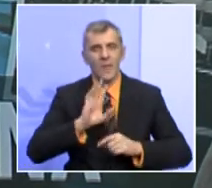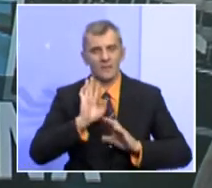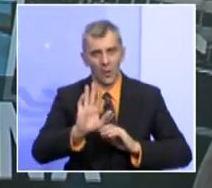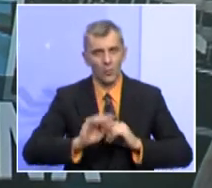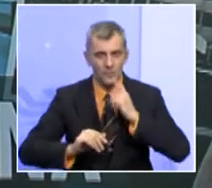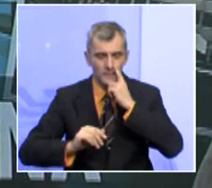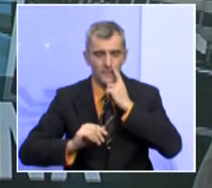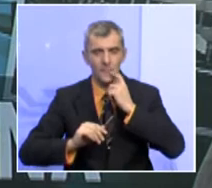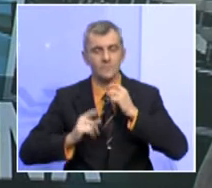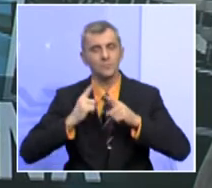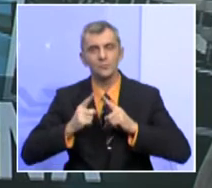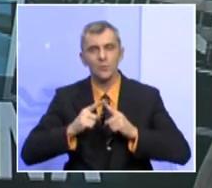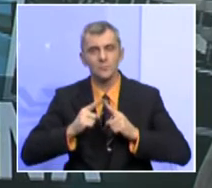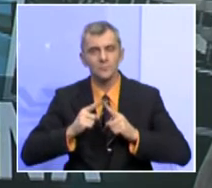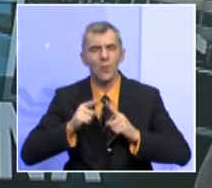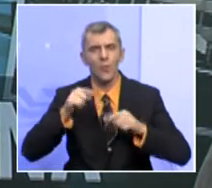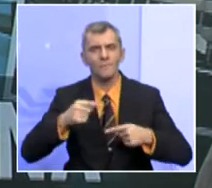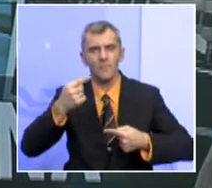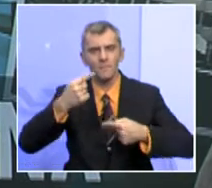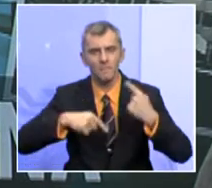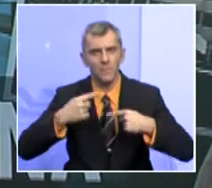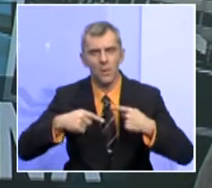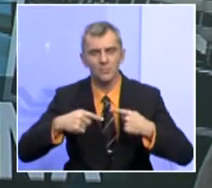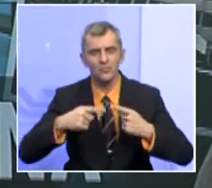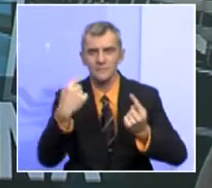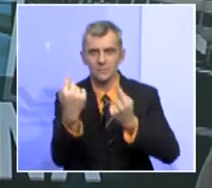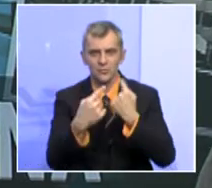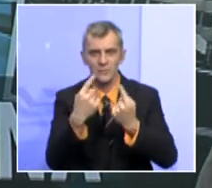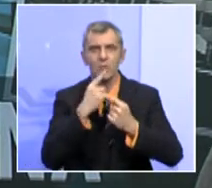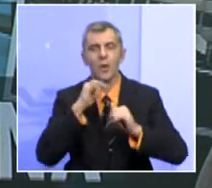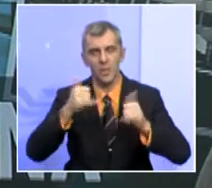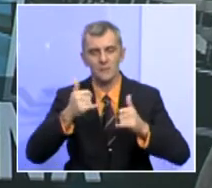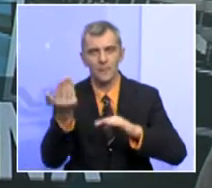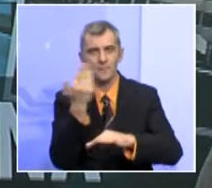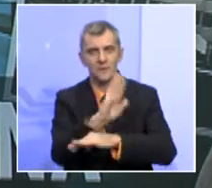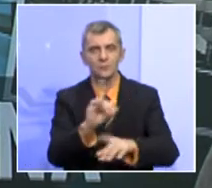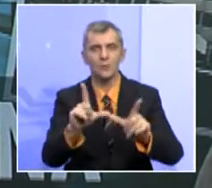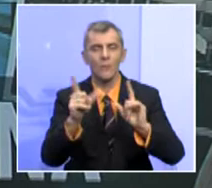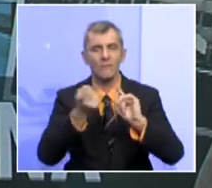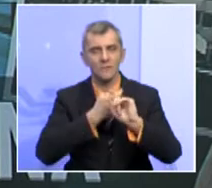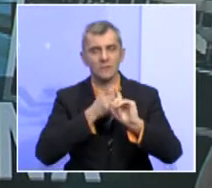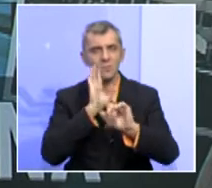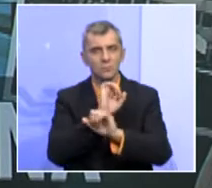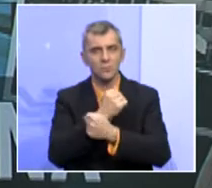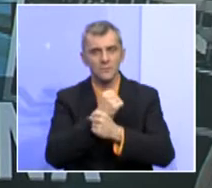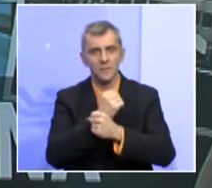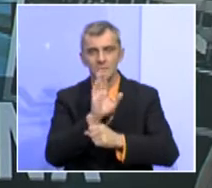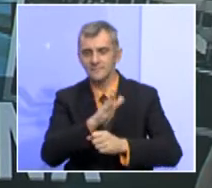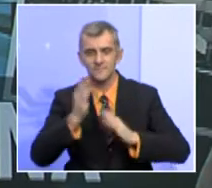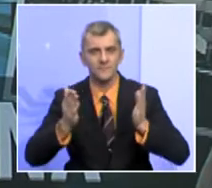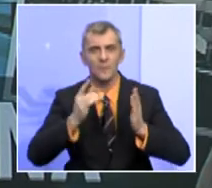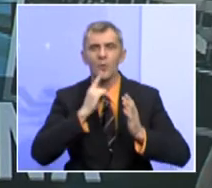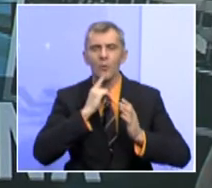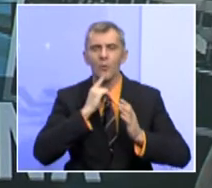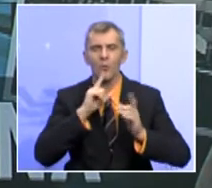jer u ovoj političkoj situaciji koja jeste prisutna u Federaciji BiH, strane su svi oni